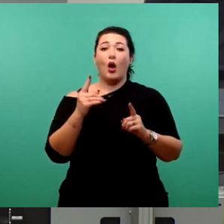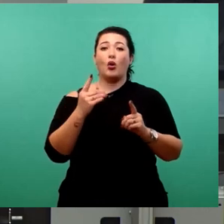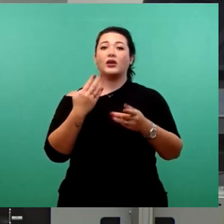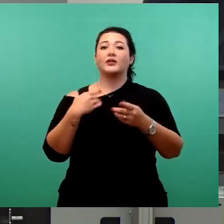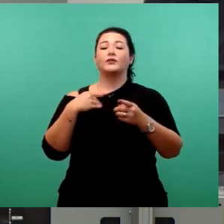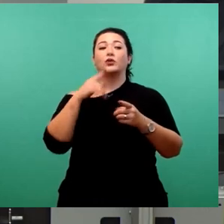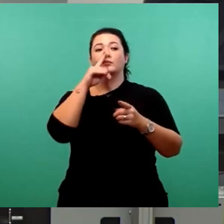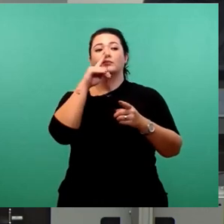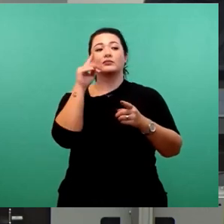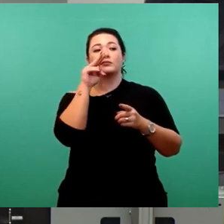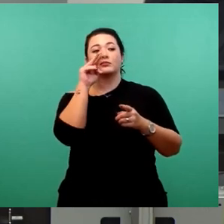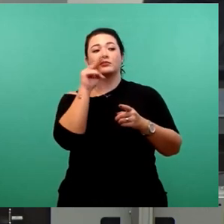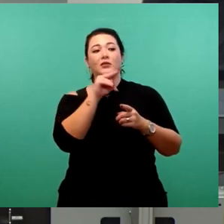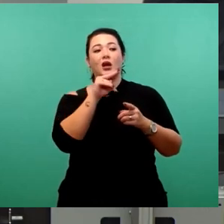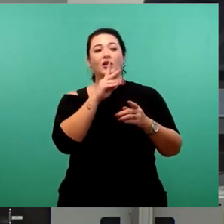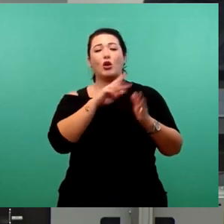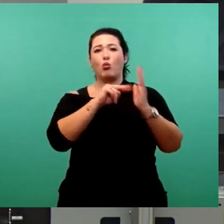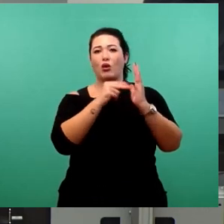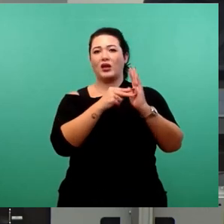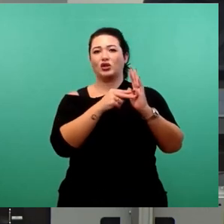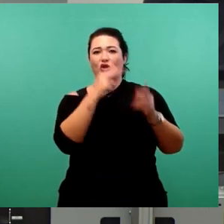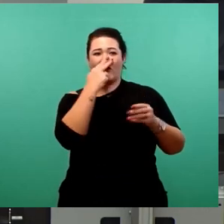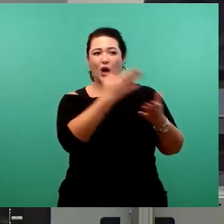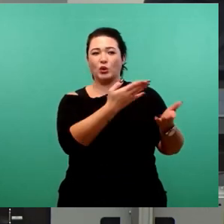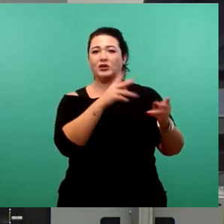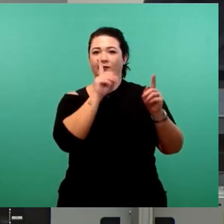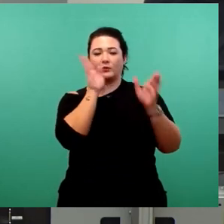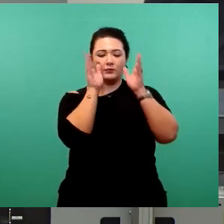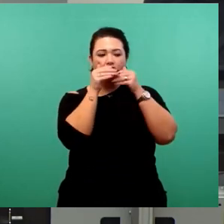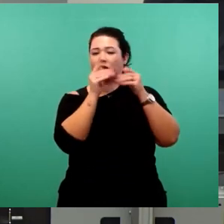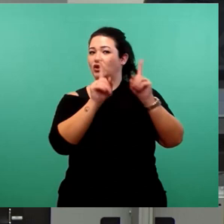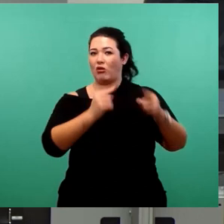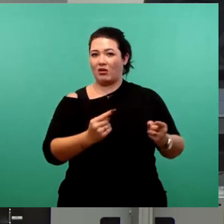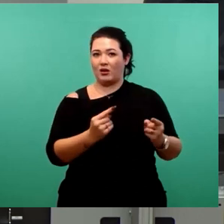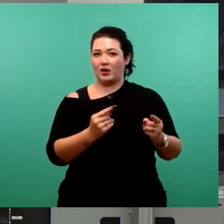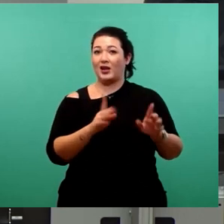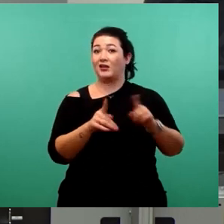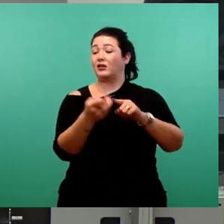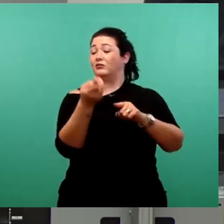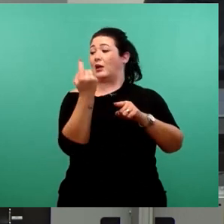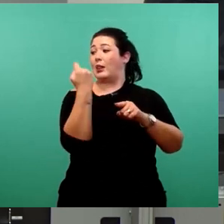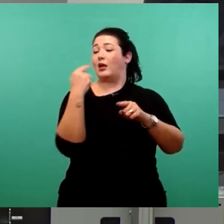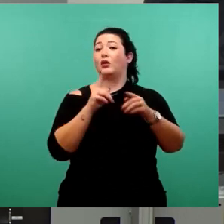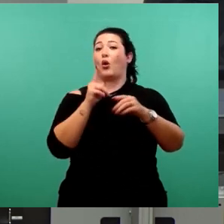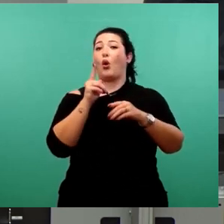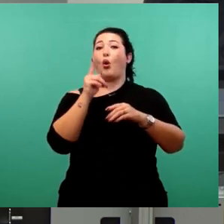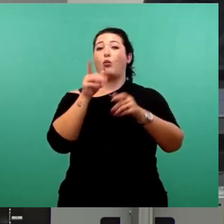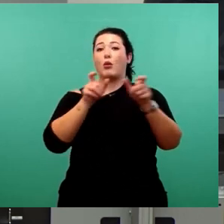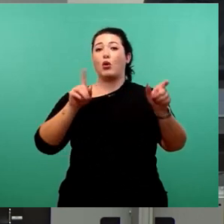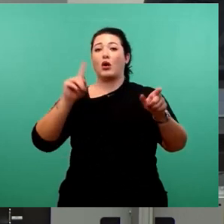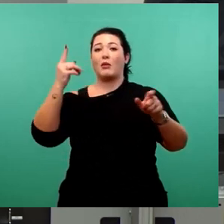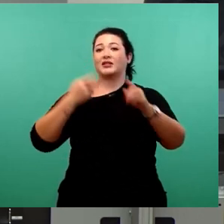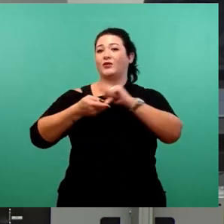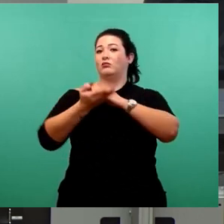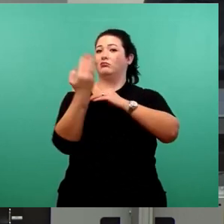politischen Lage verschließen. Dieser Oberbürgermeister hinter mir ist erst im Sommer 2022 vom Volk als OB